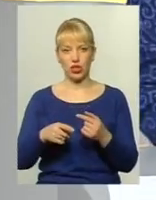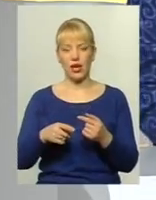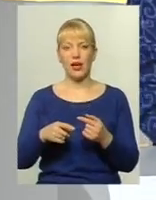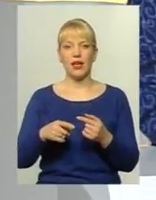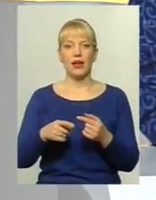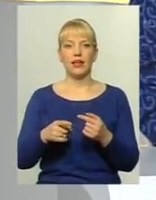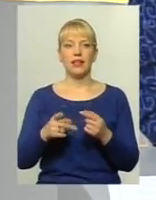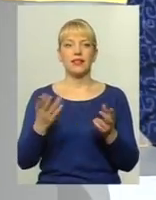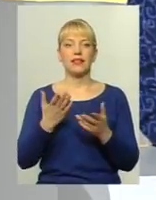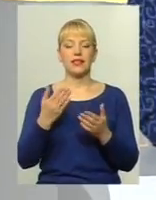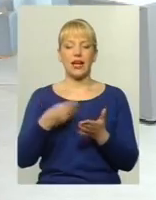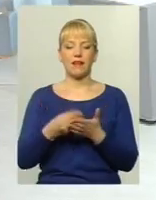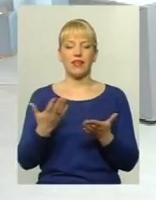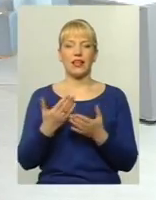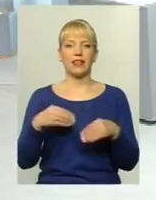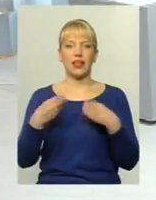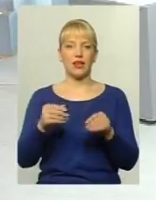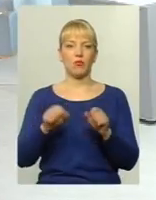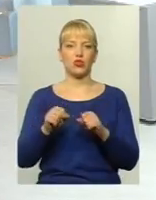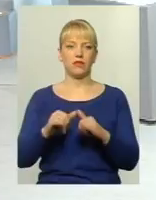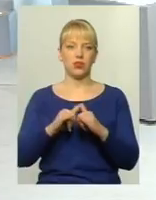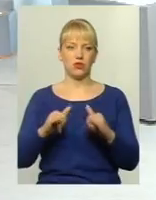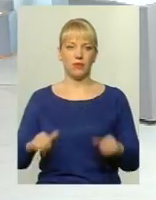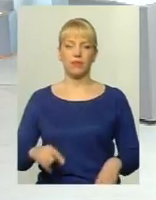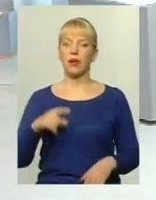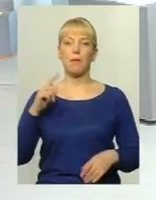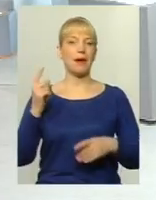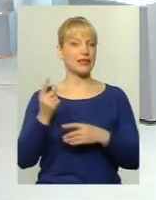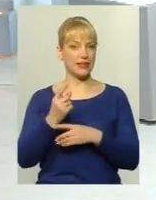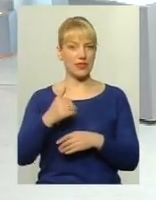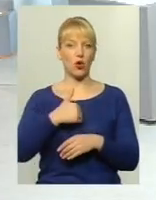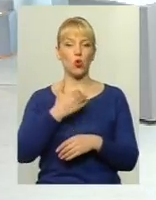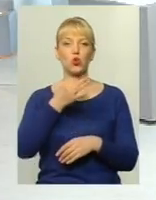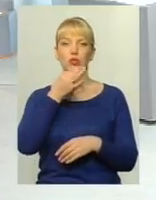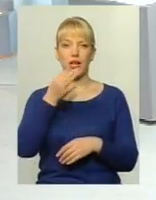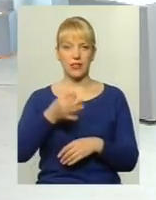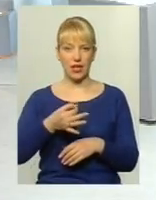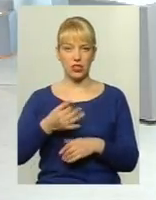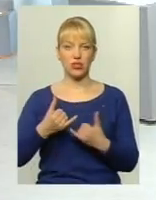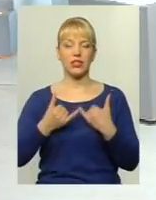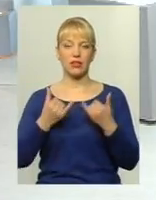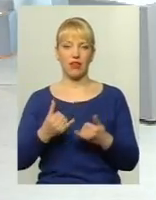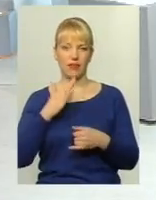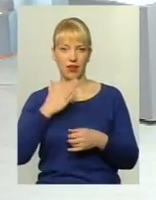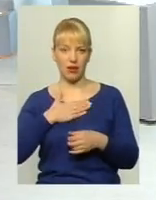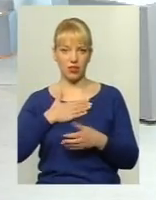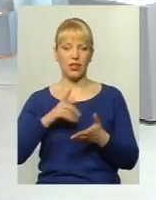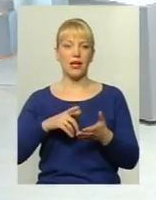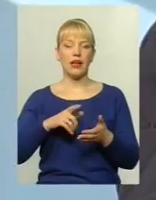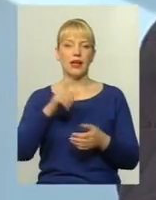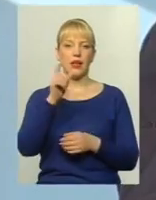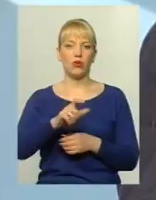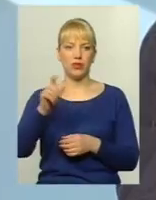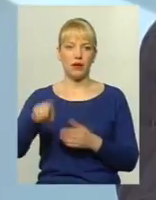дає можливість розвиватися? Перш за все, хочу зазначити для наших мешканців міста Хмельницькому